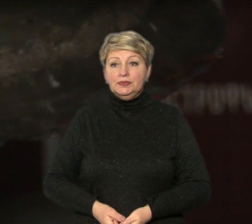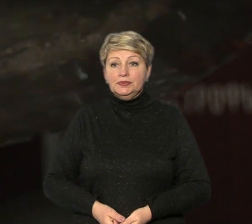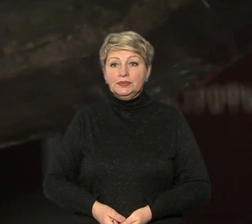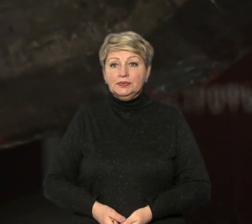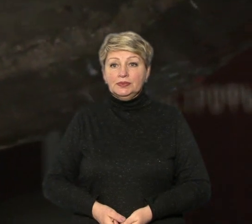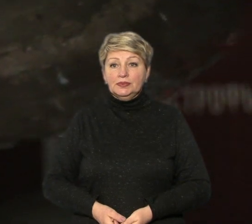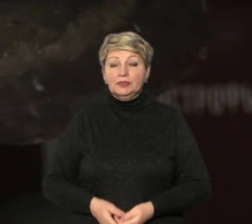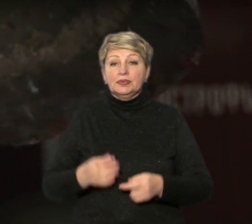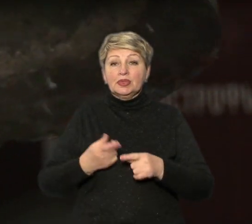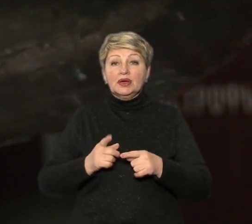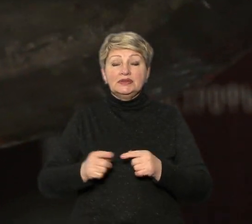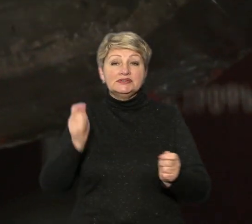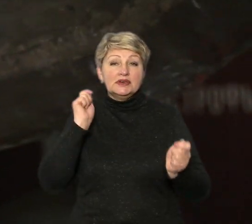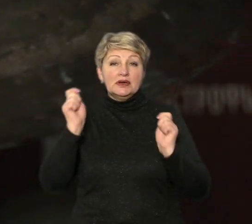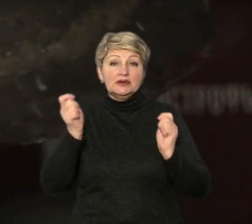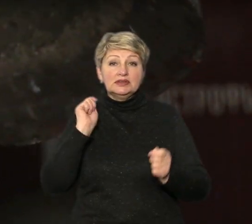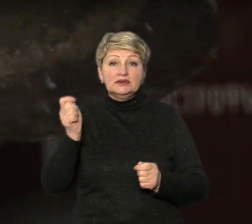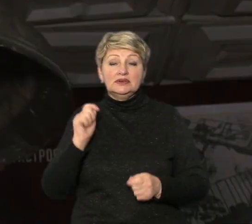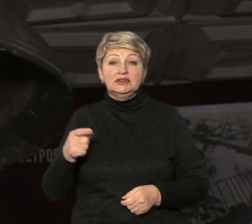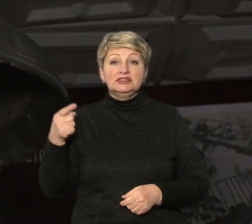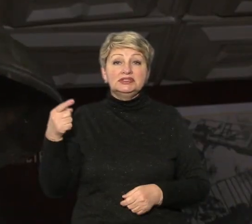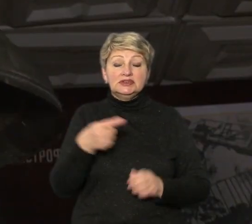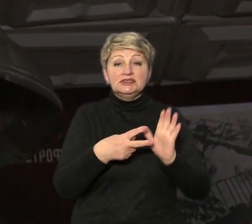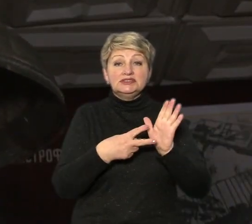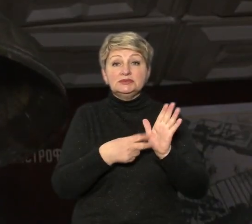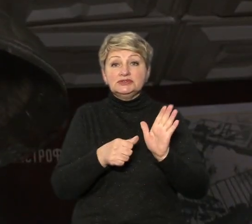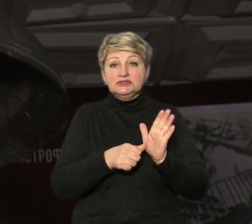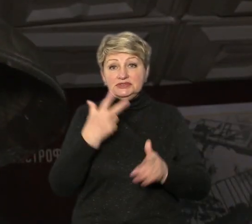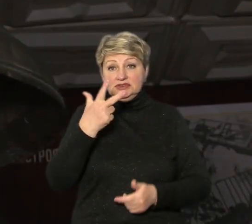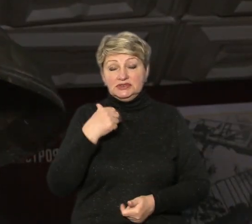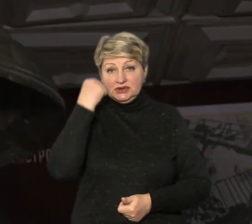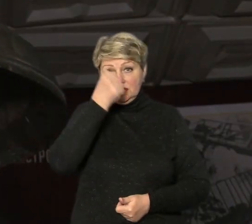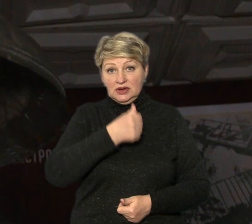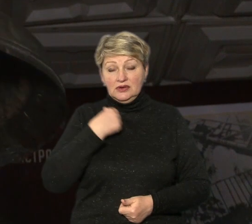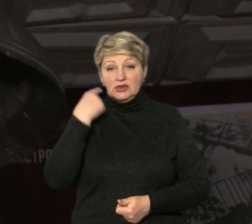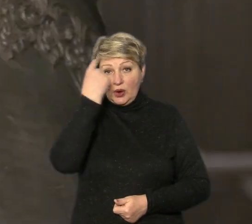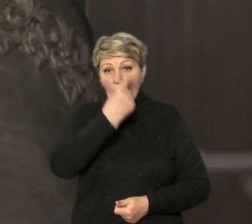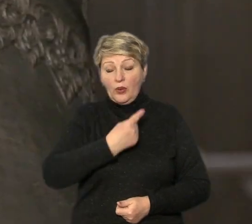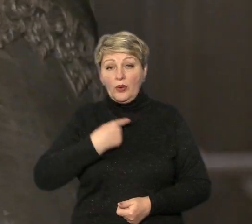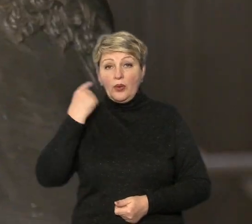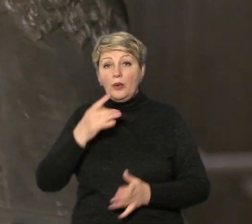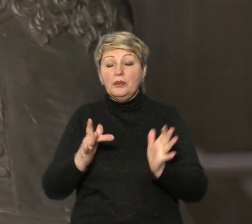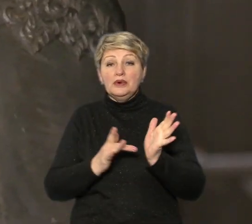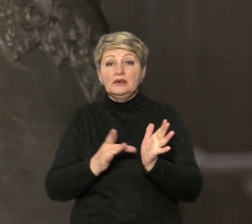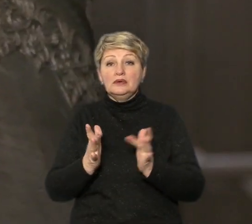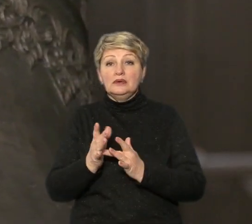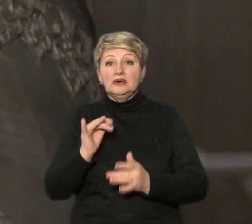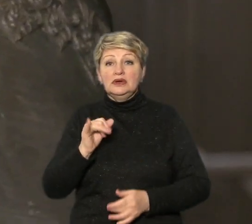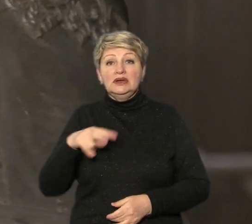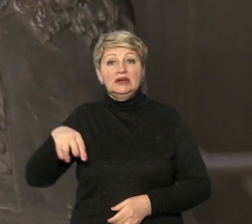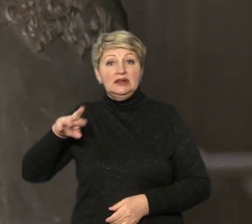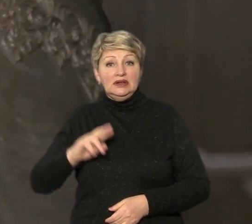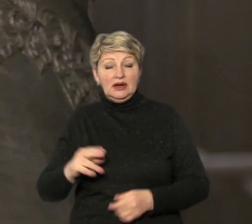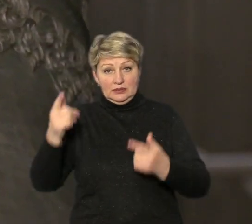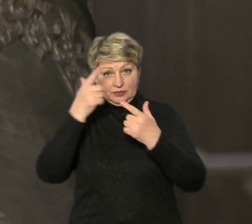Цей дзвін 1763-го року з образом святого Іллі колись повіщав про напади турецької орди,